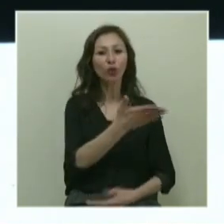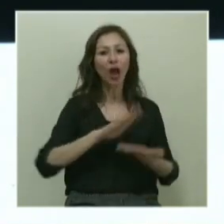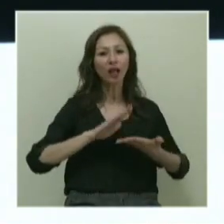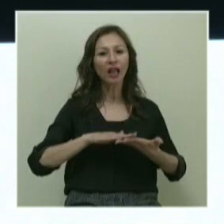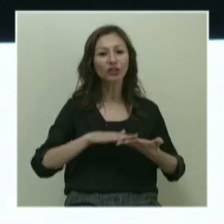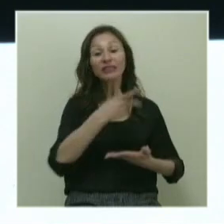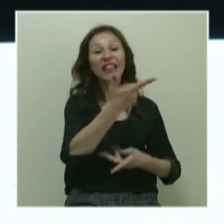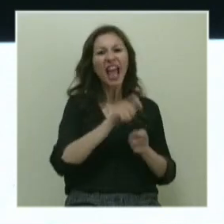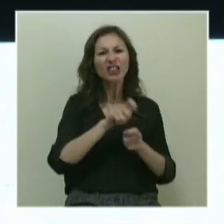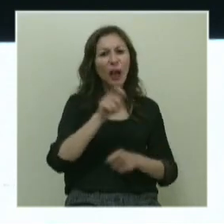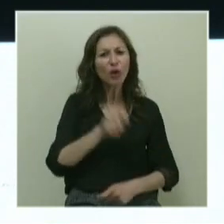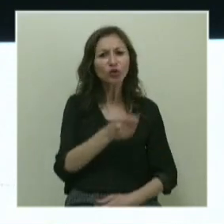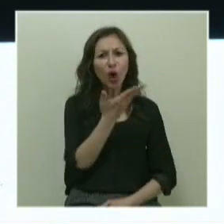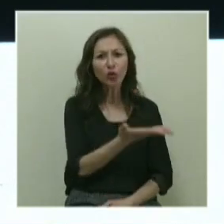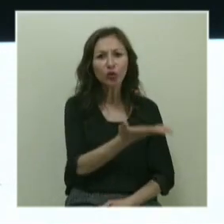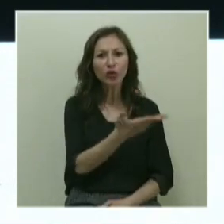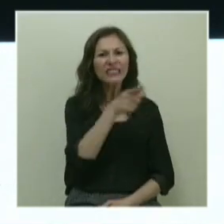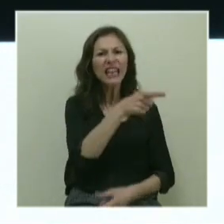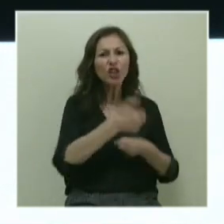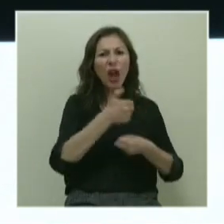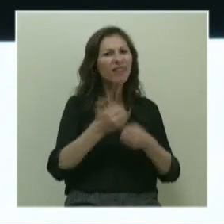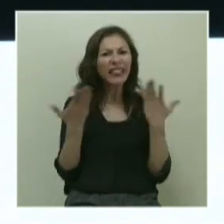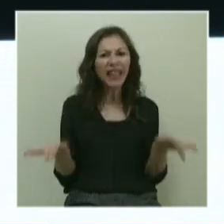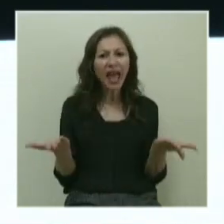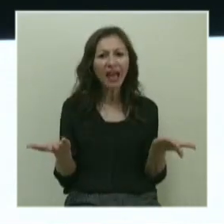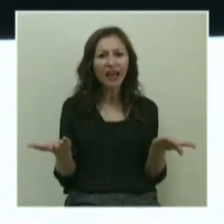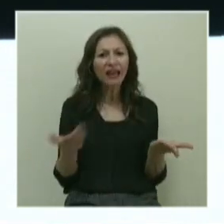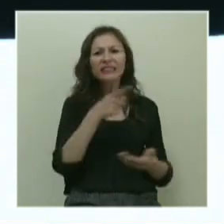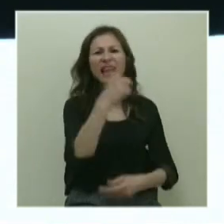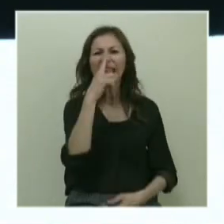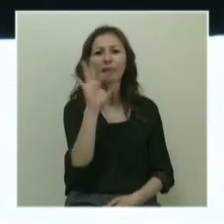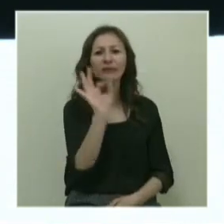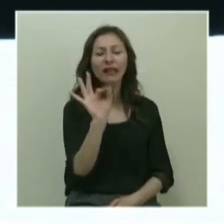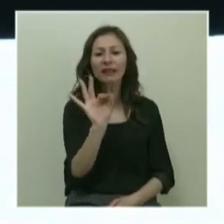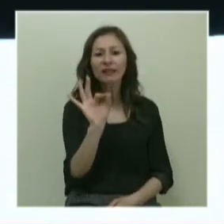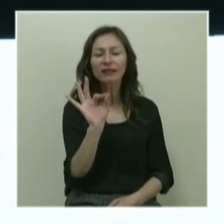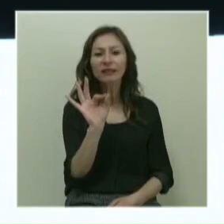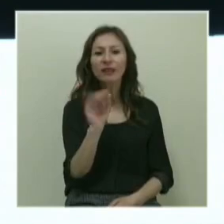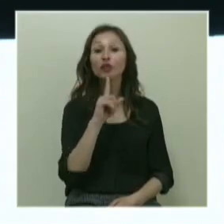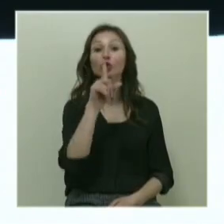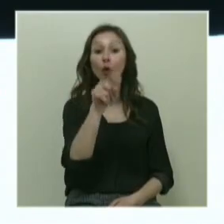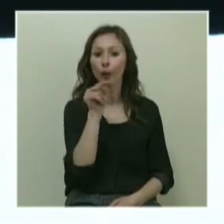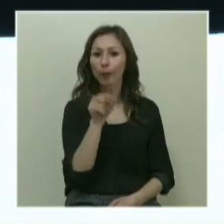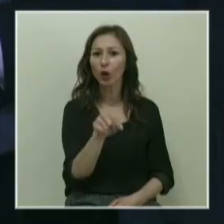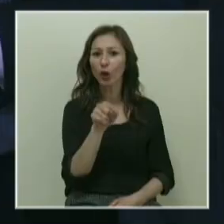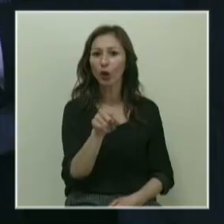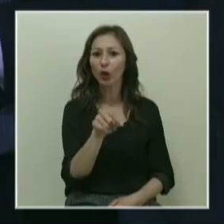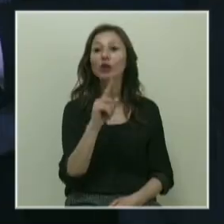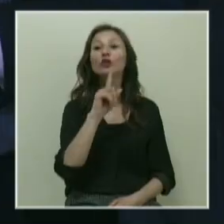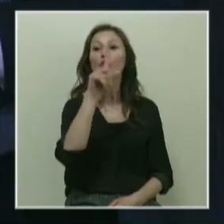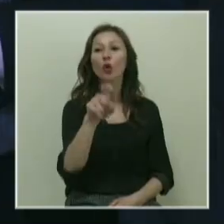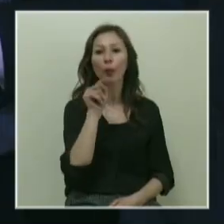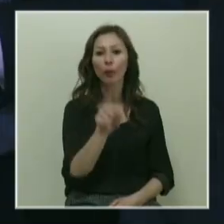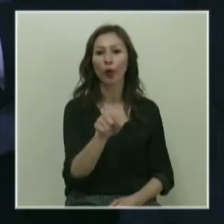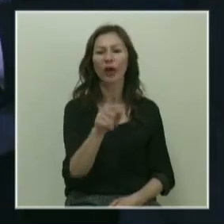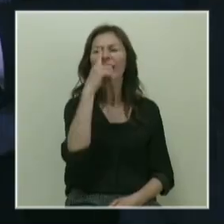Sen ne iş yapıyorsun? Senin görevin ne? Sen kimsin? Soru bu. Soru bu.